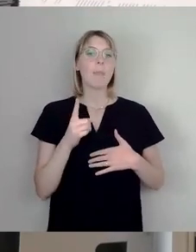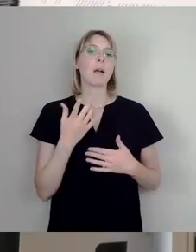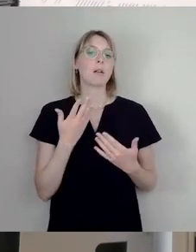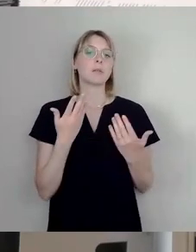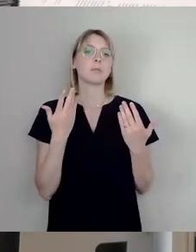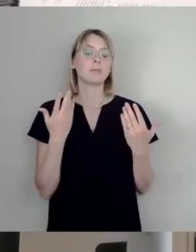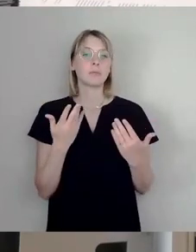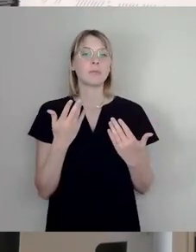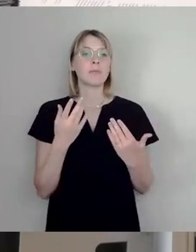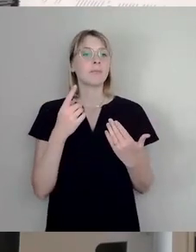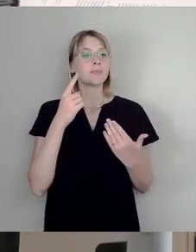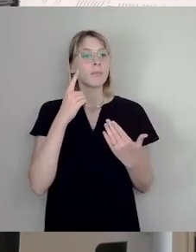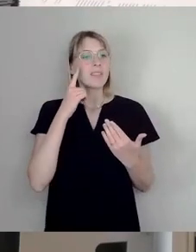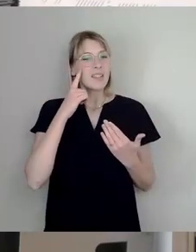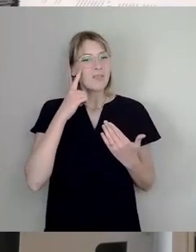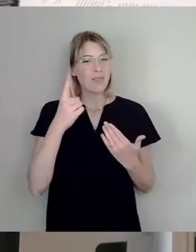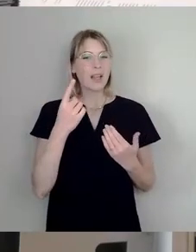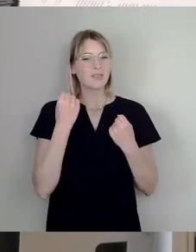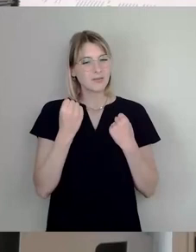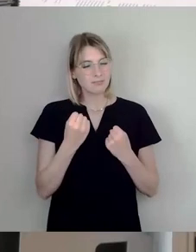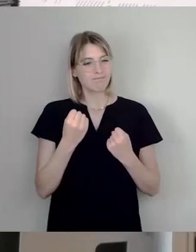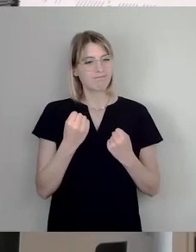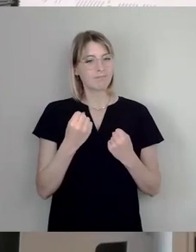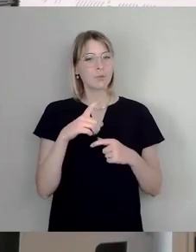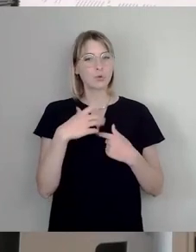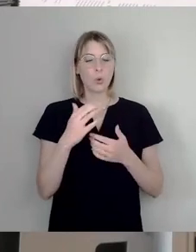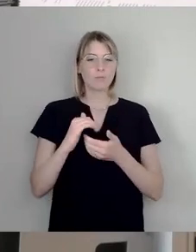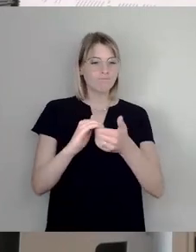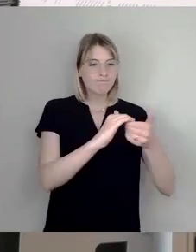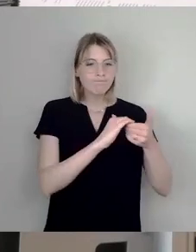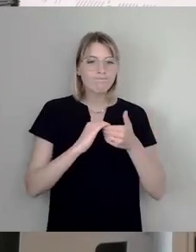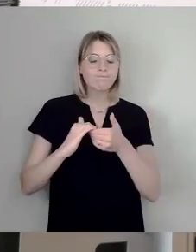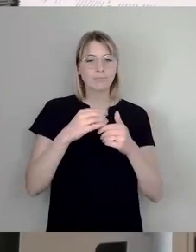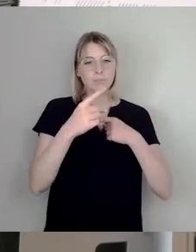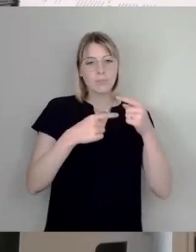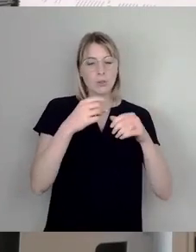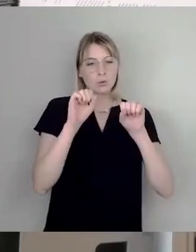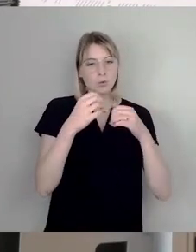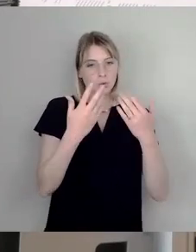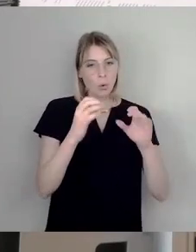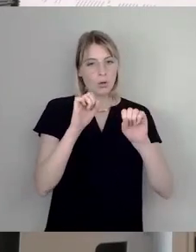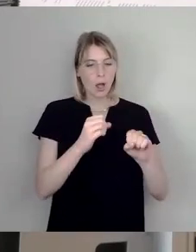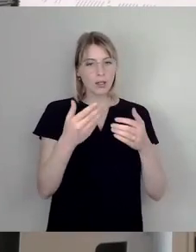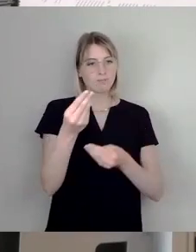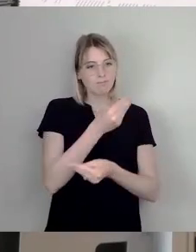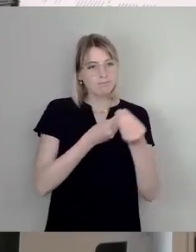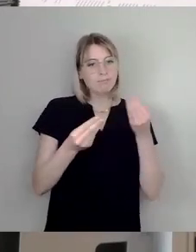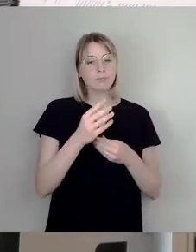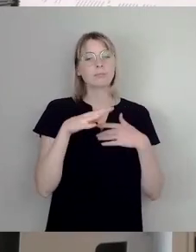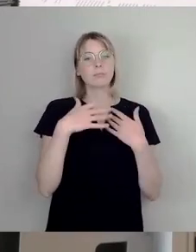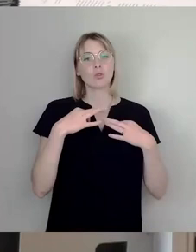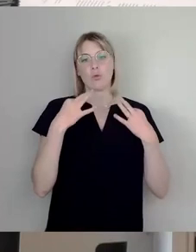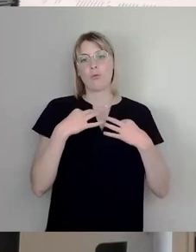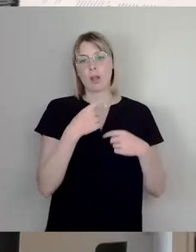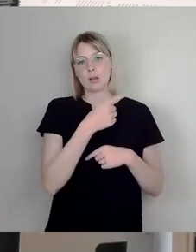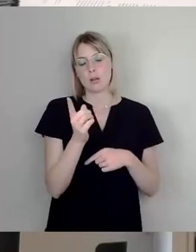Wir sind der festen Überzeugung, dass wir das in einem gemeinsamen Prozess für alle Parteien zufriedenstellend angehen können. Auch das zeigen die Erfahrungen aus anderen